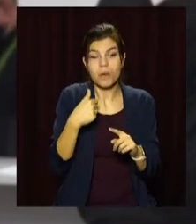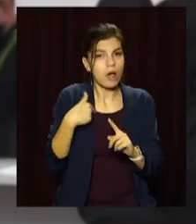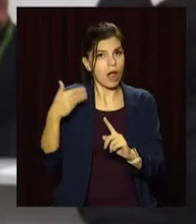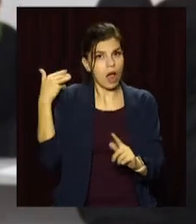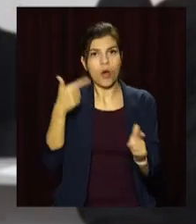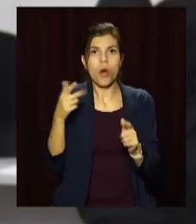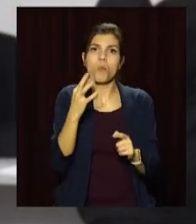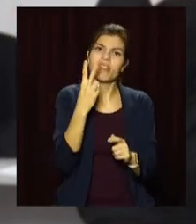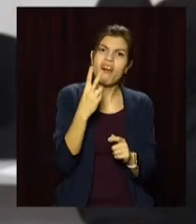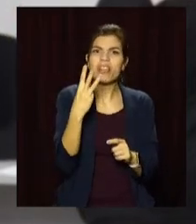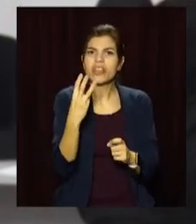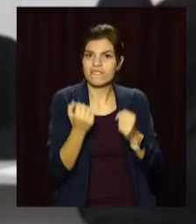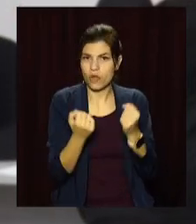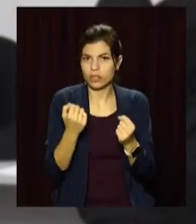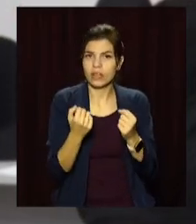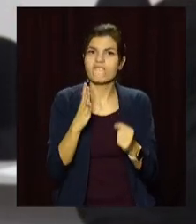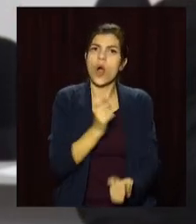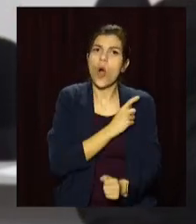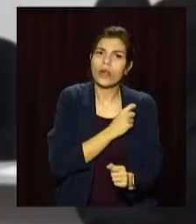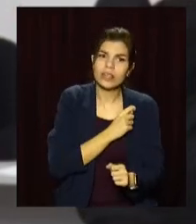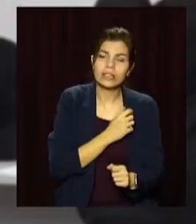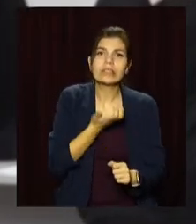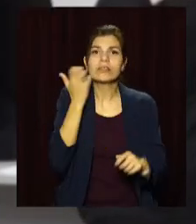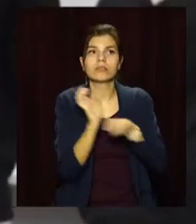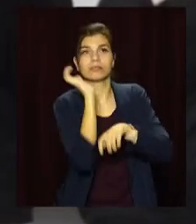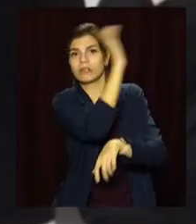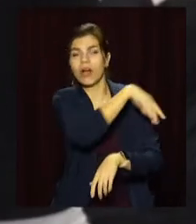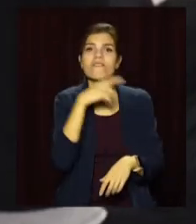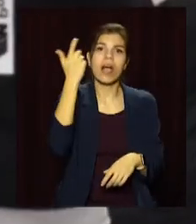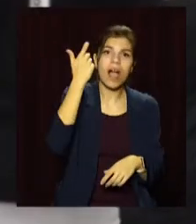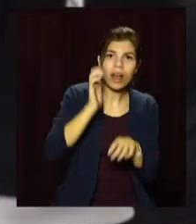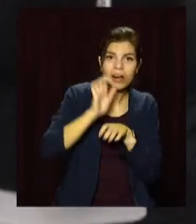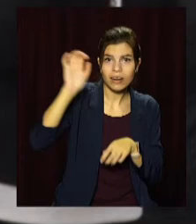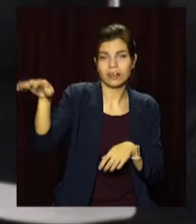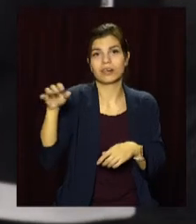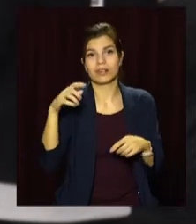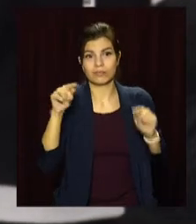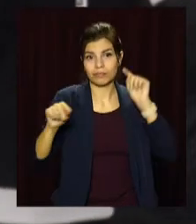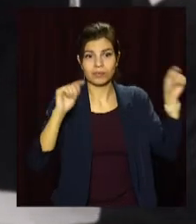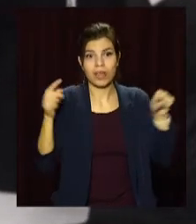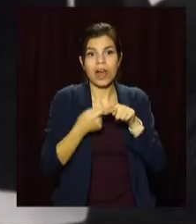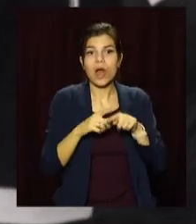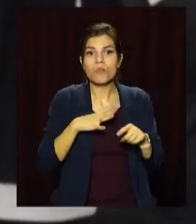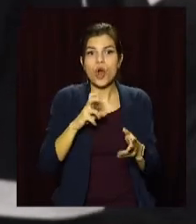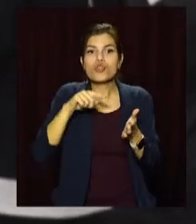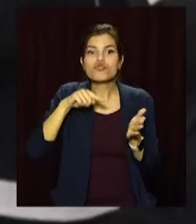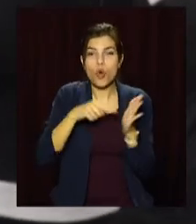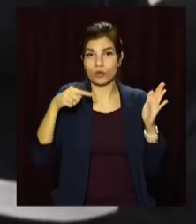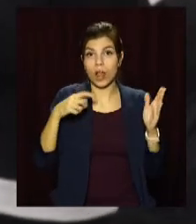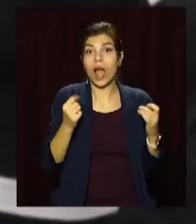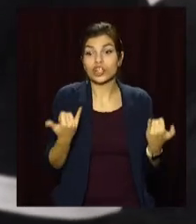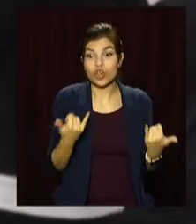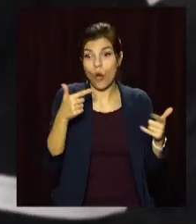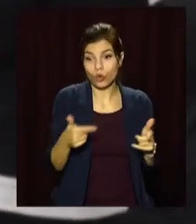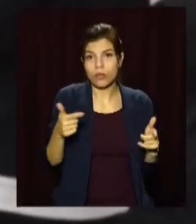підготовили по 2-3 водителя в Одесі, Харкові і інших містах. Це були точні підготовки. Зараз ми